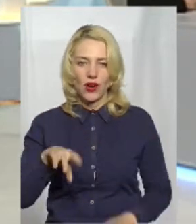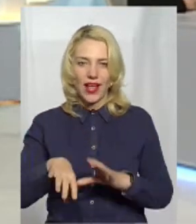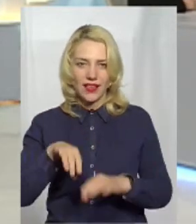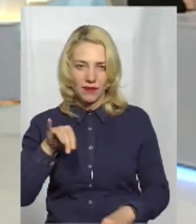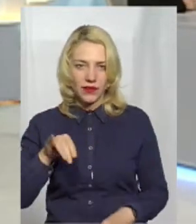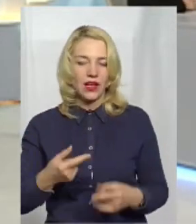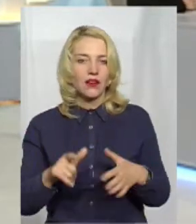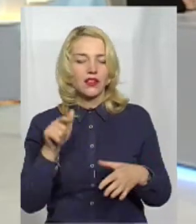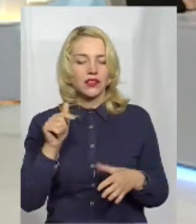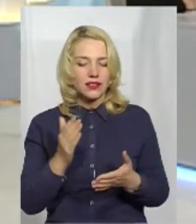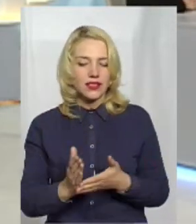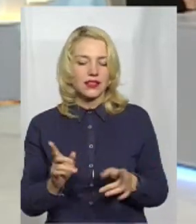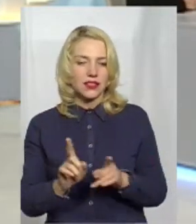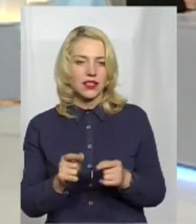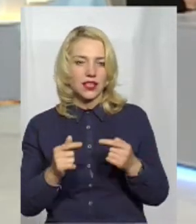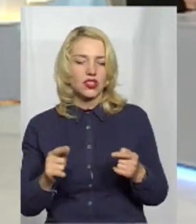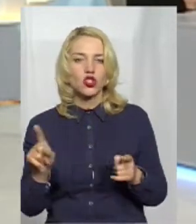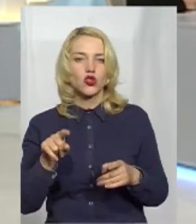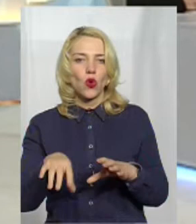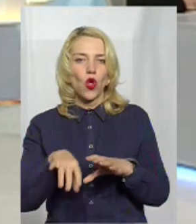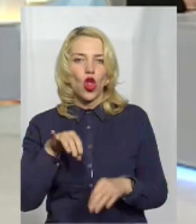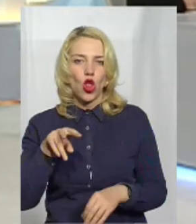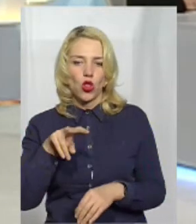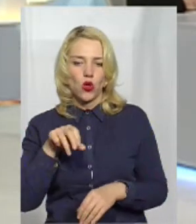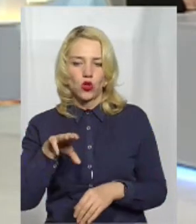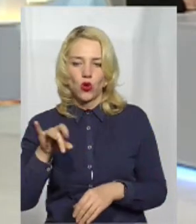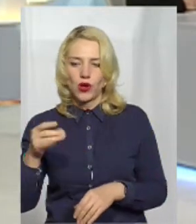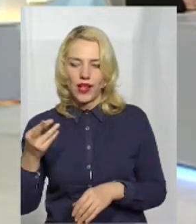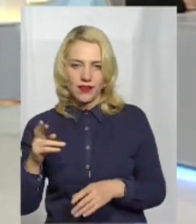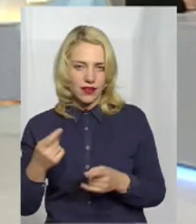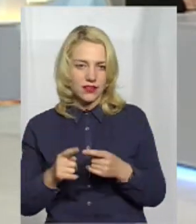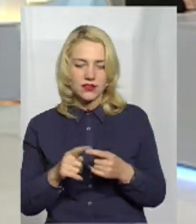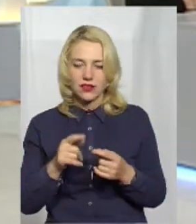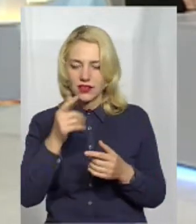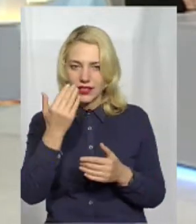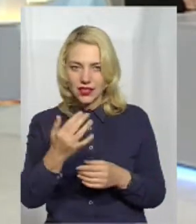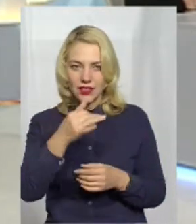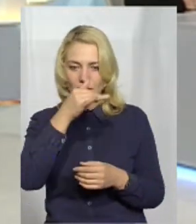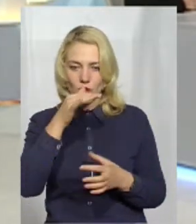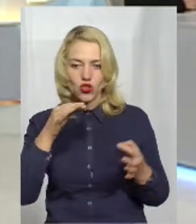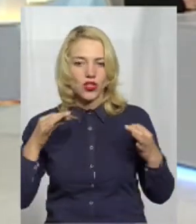речі, ну, що таке лотерея, тобто, коли ти не можеш вплинути жодним чином на результат.